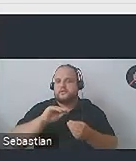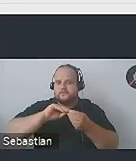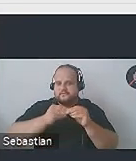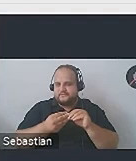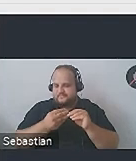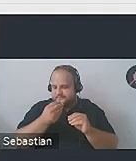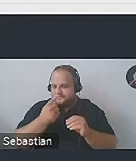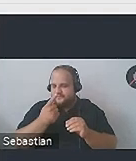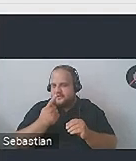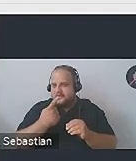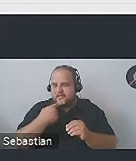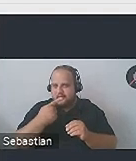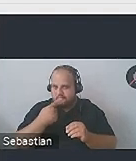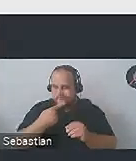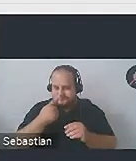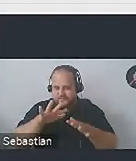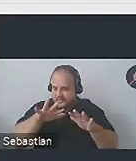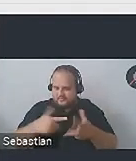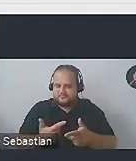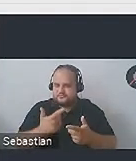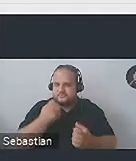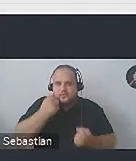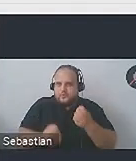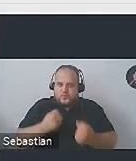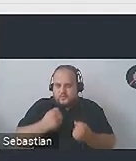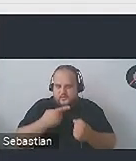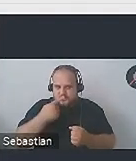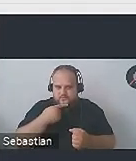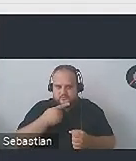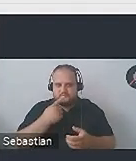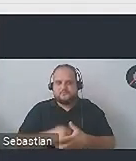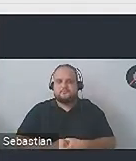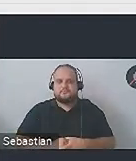skomplikowany język, często zbyt elokwentny, zbyt trudny dla odbiorcy.